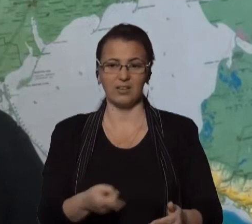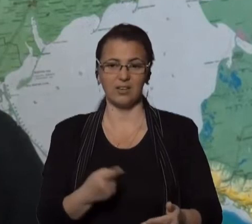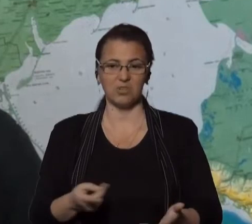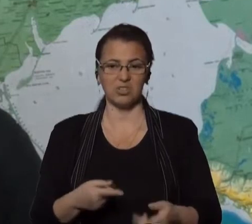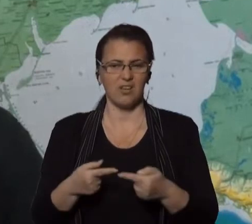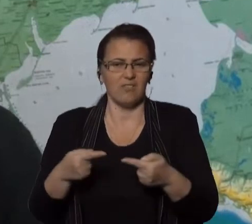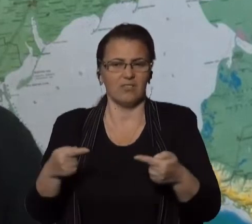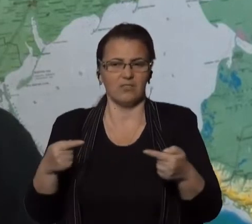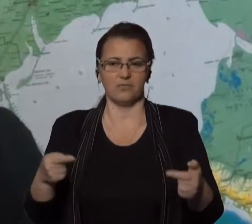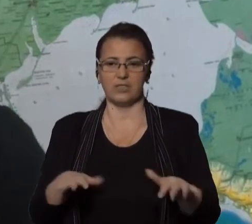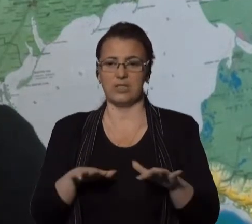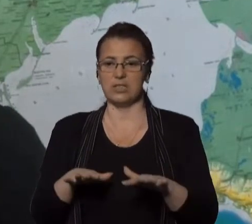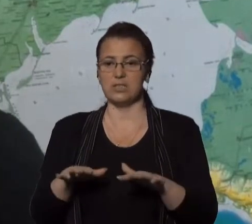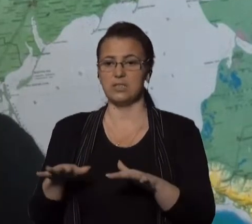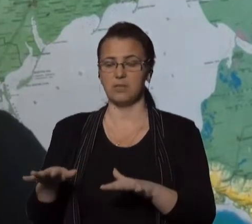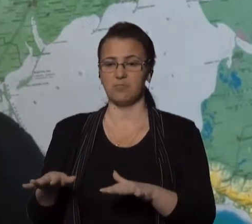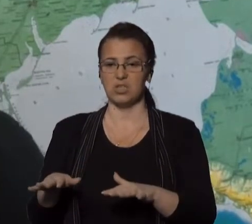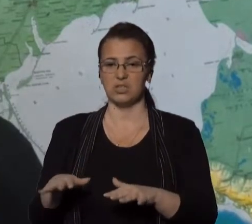різних місцях,